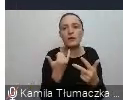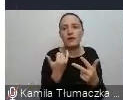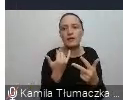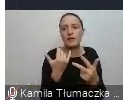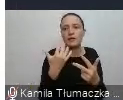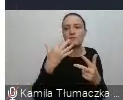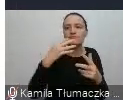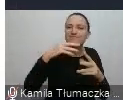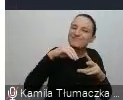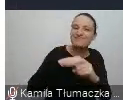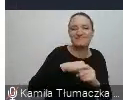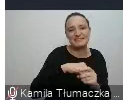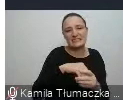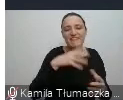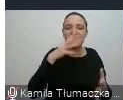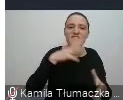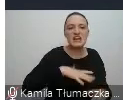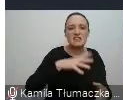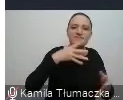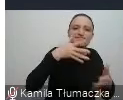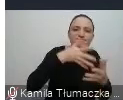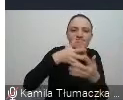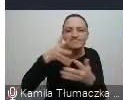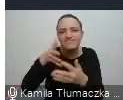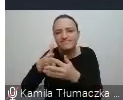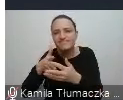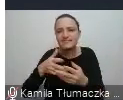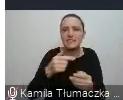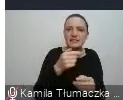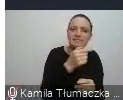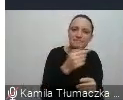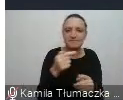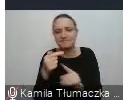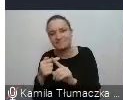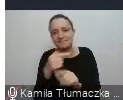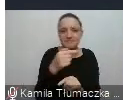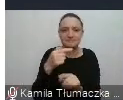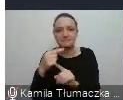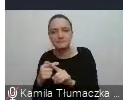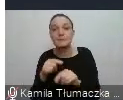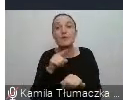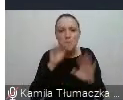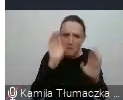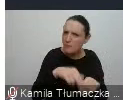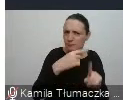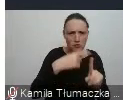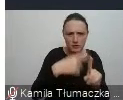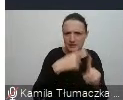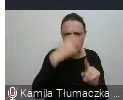zabarwiony wartościująco. Mogą być oczywiście te stereotypy pozytywne,